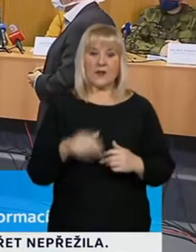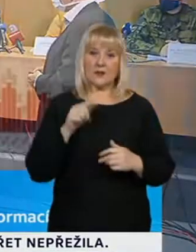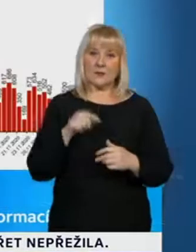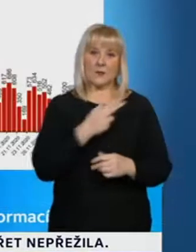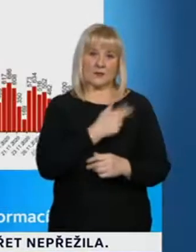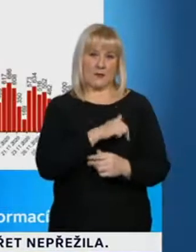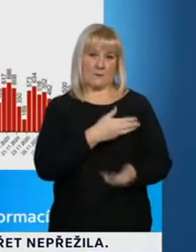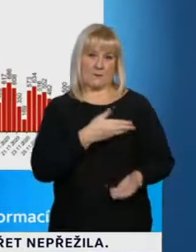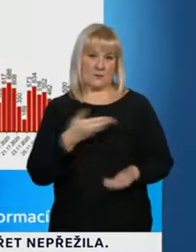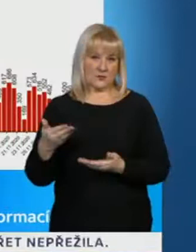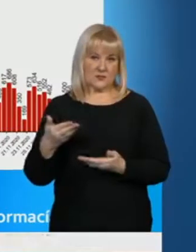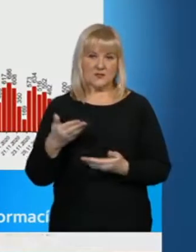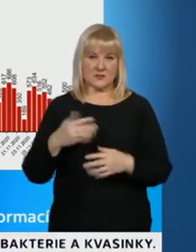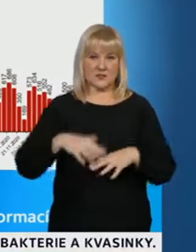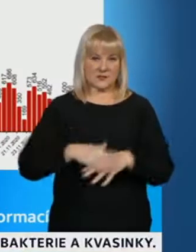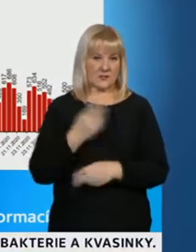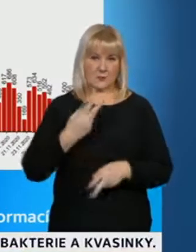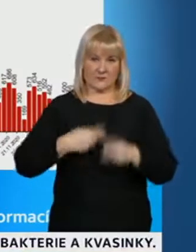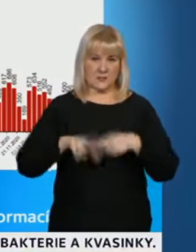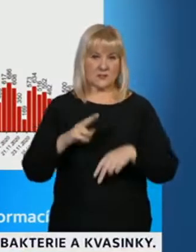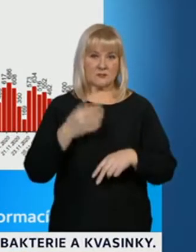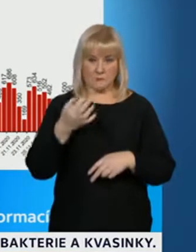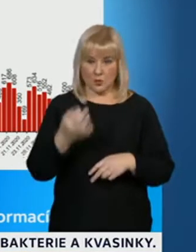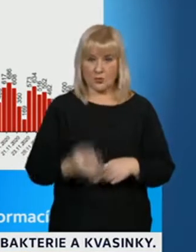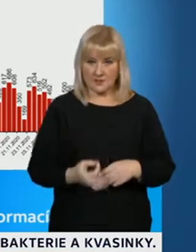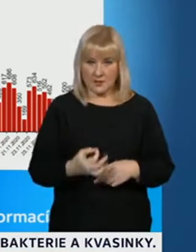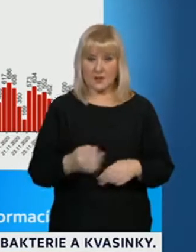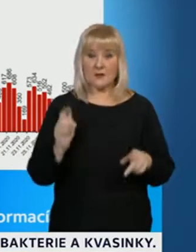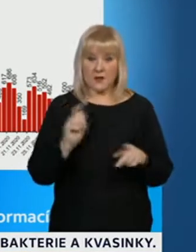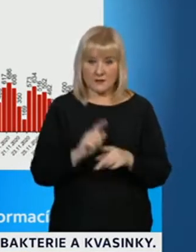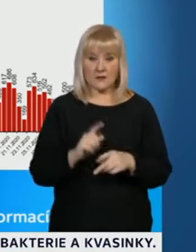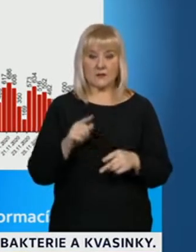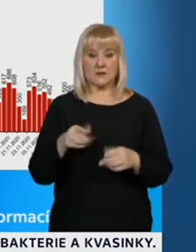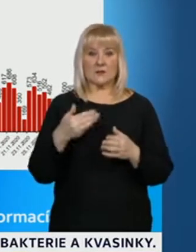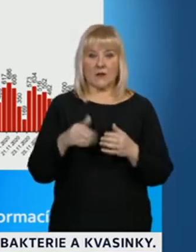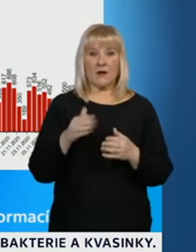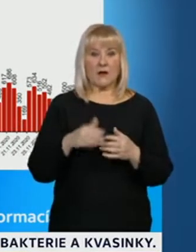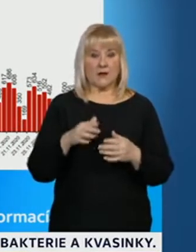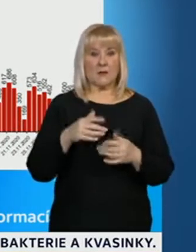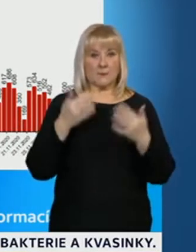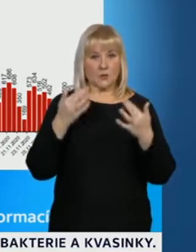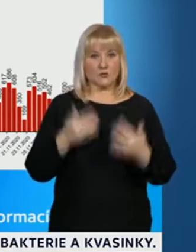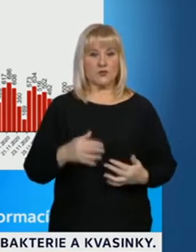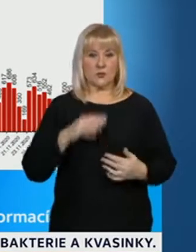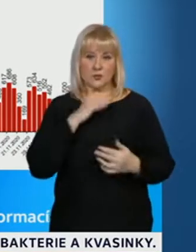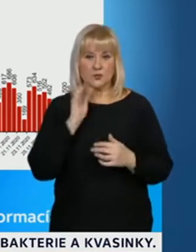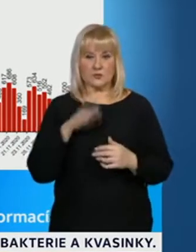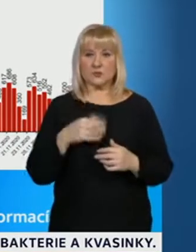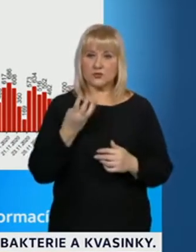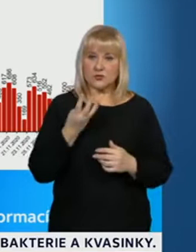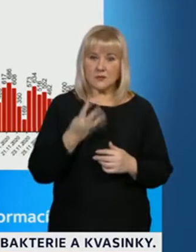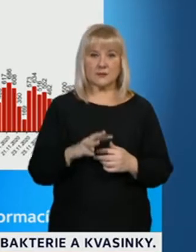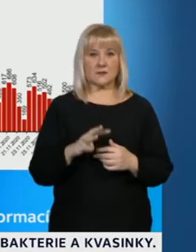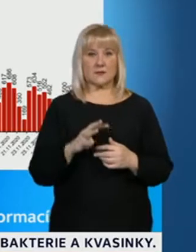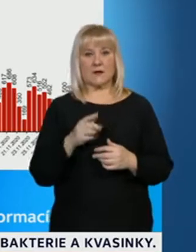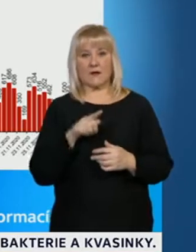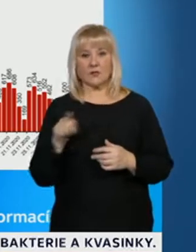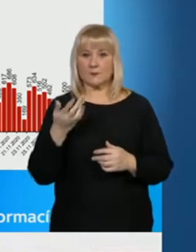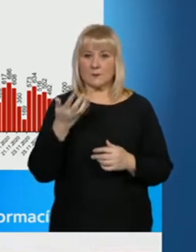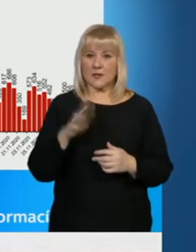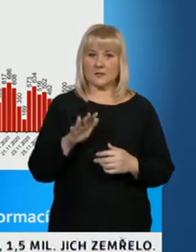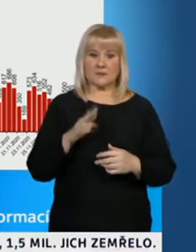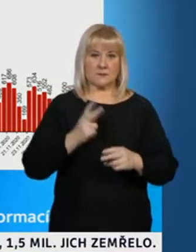hospitalizace je samozřejmě ještě větší. A i tady stále relativně ještě vysoké počty 400-500